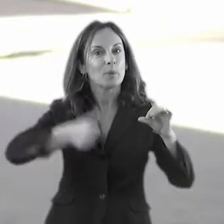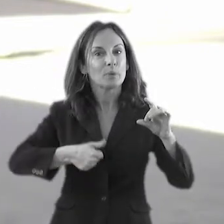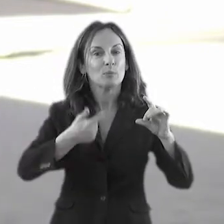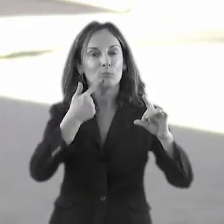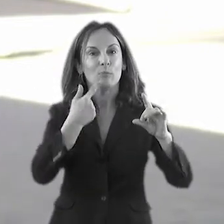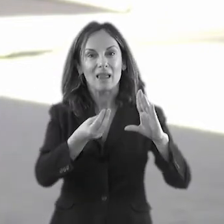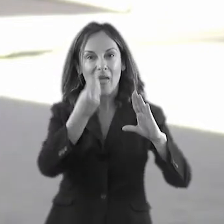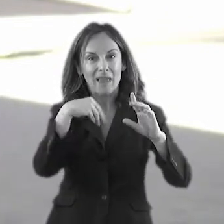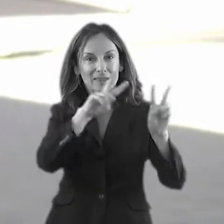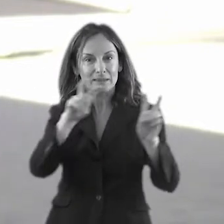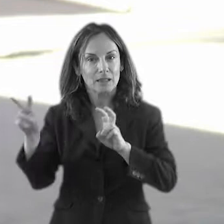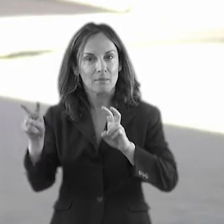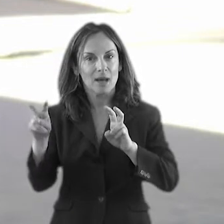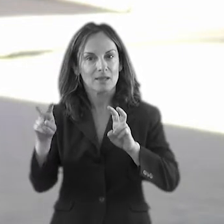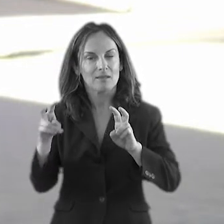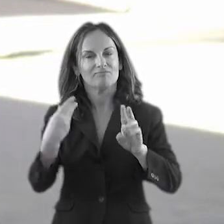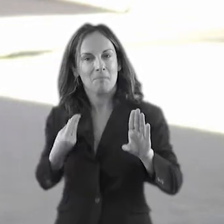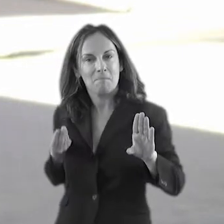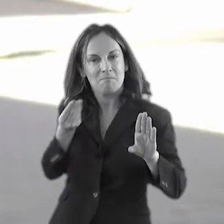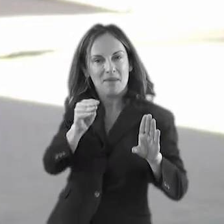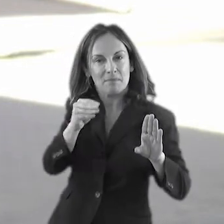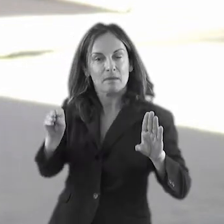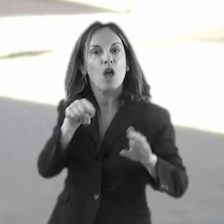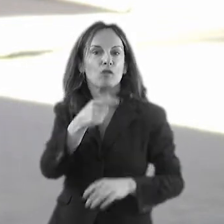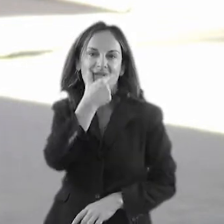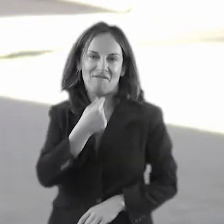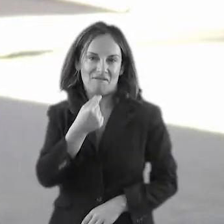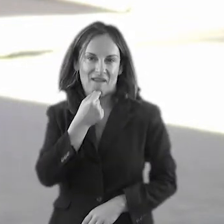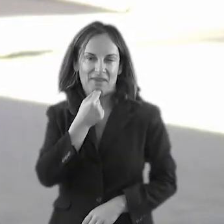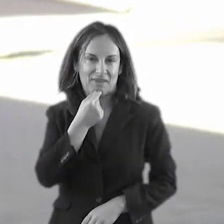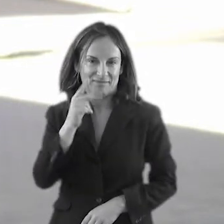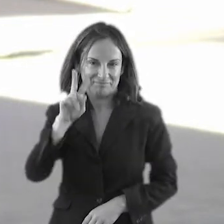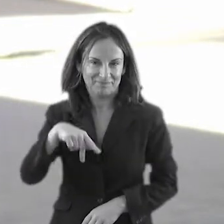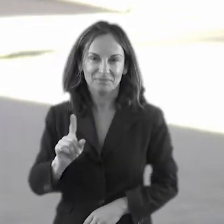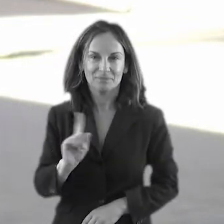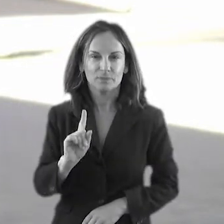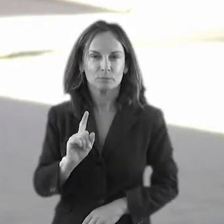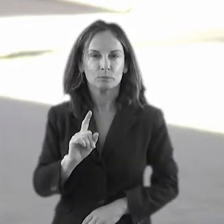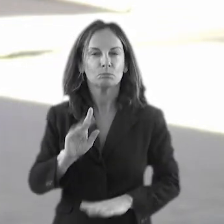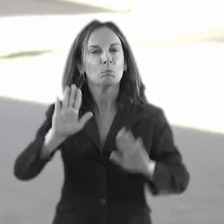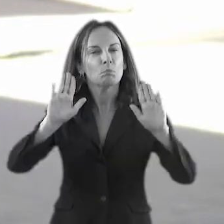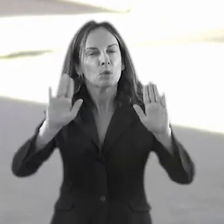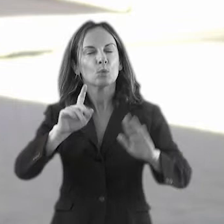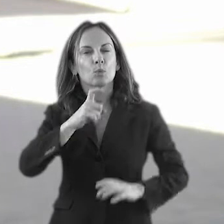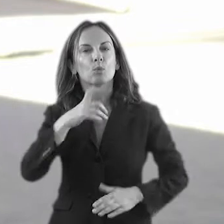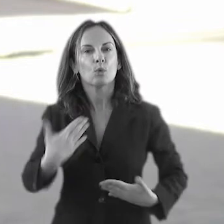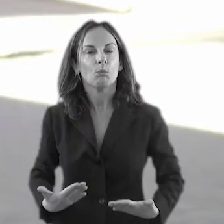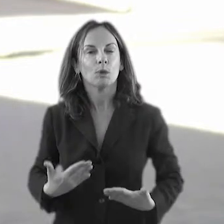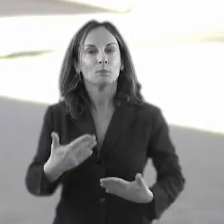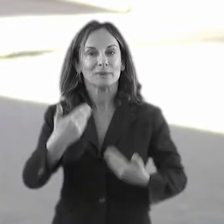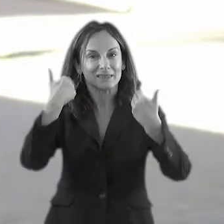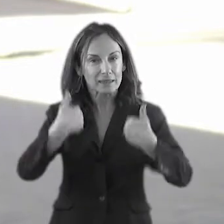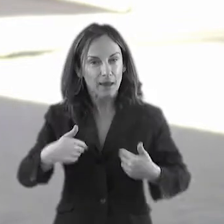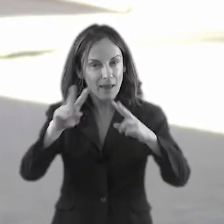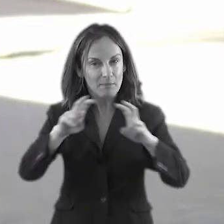que no veu tothom. Llavors, no és fàcil, de cap manera, però bàsicament el que és plantejar-se